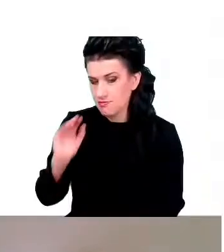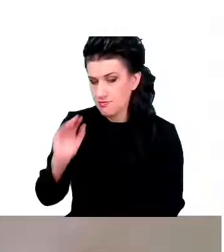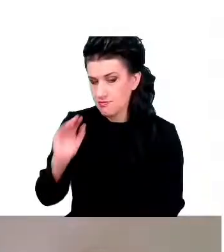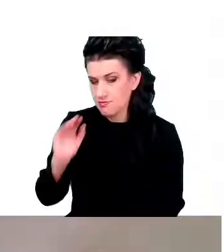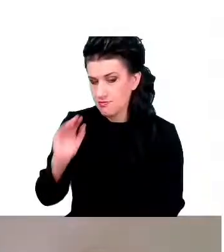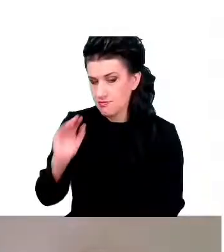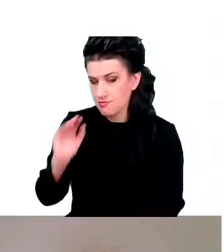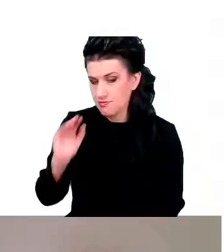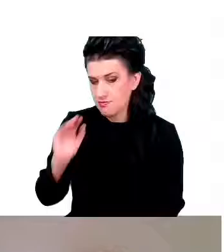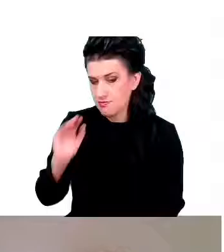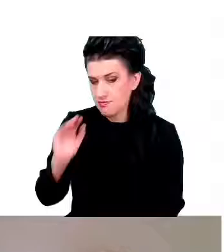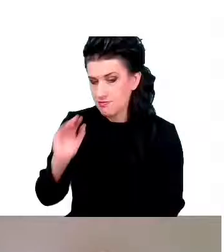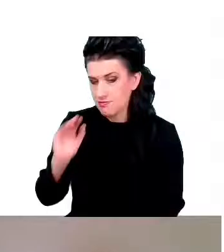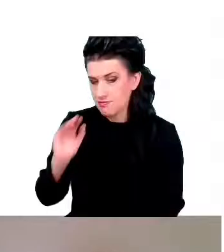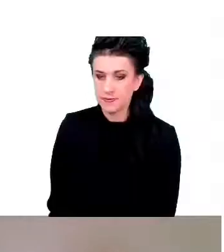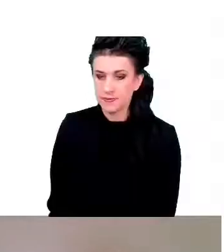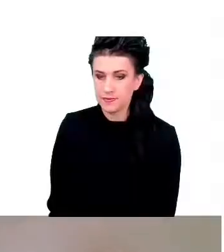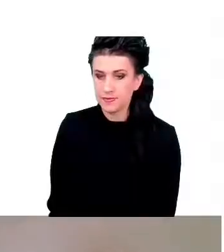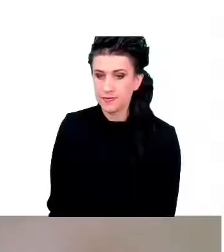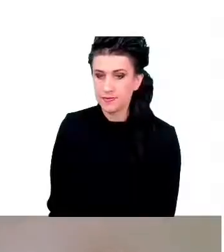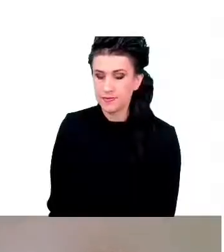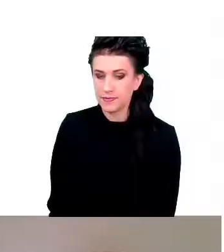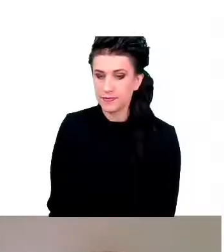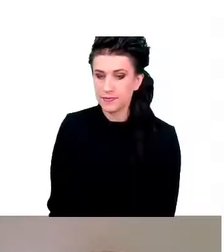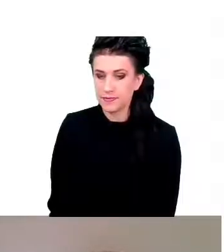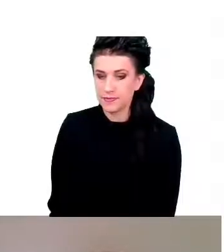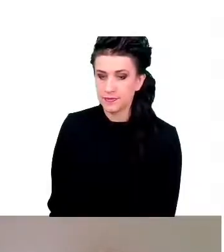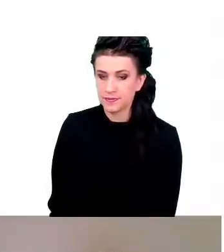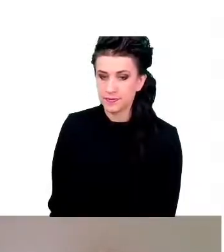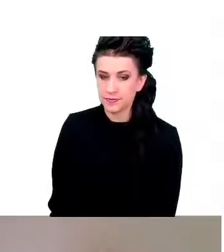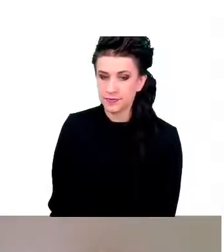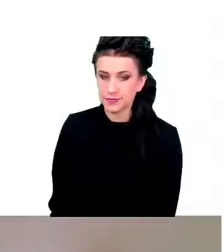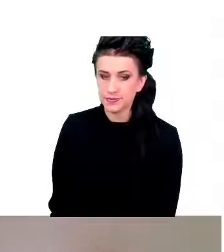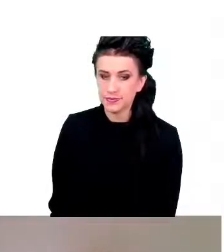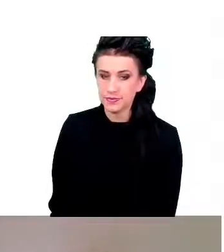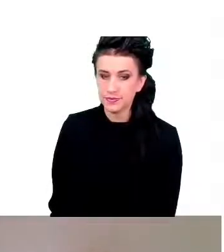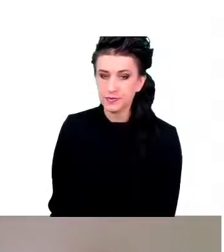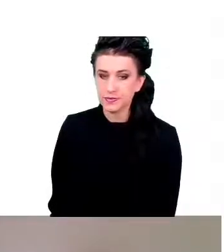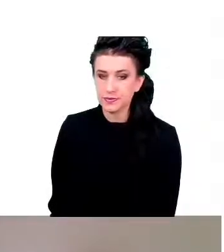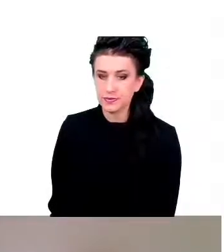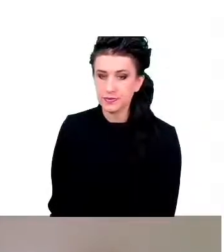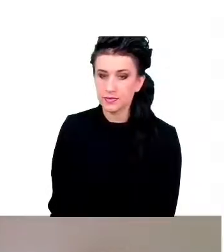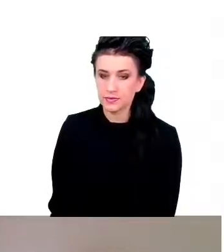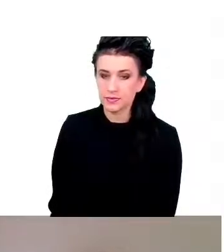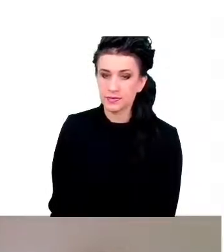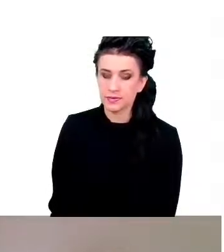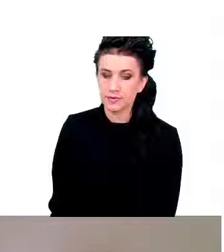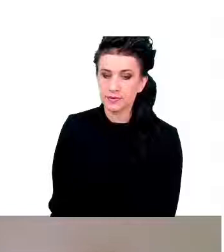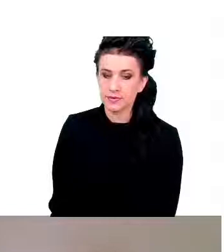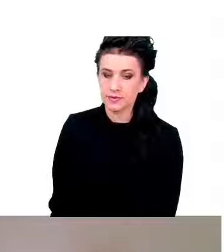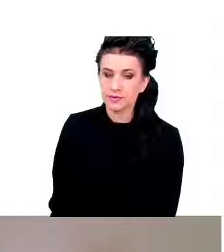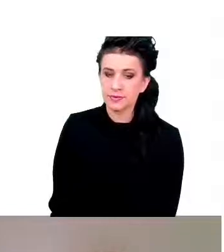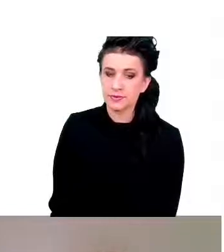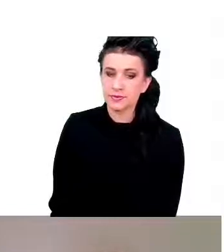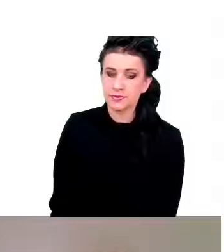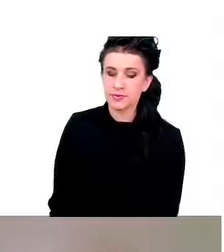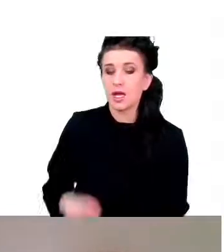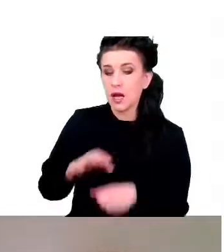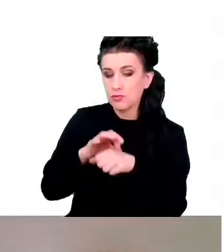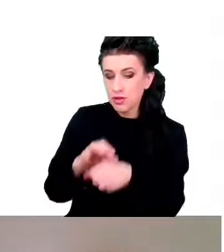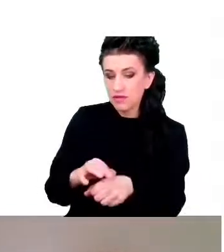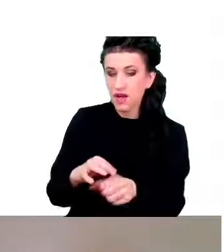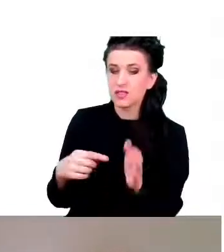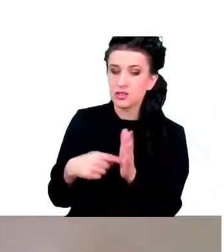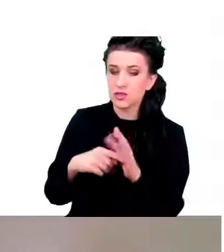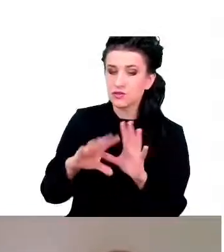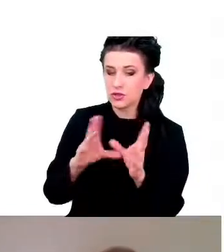mechanizm obronny, który de facto prowadzi do tych objawów, które obserwujemy.